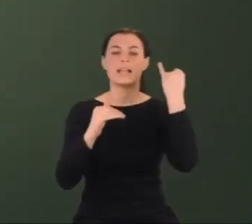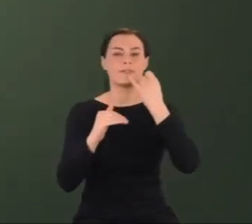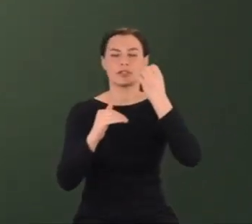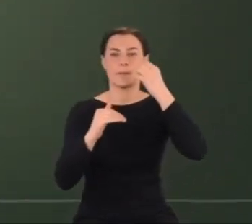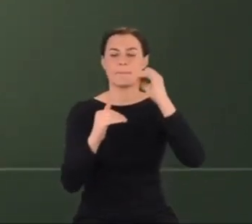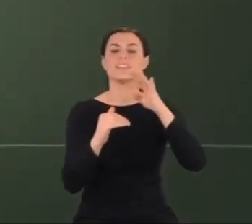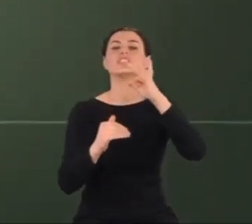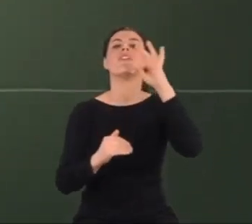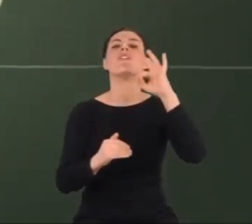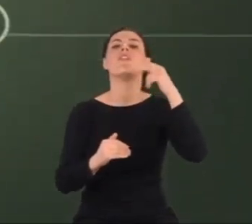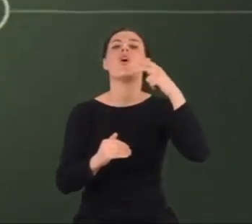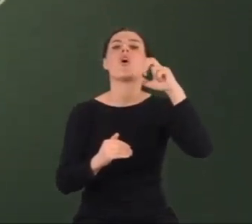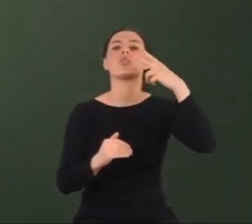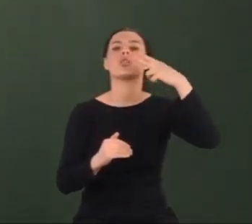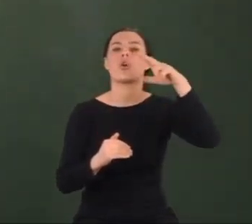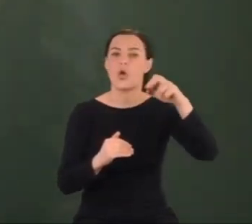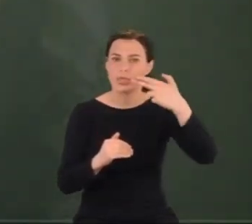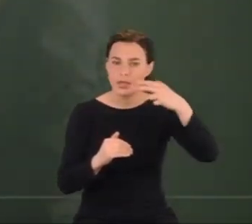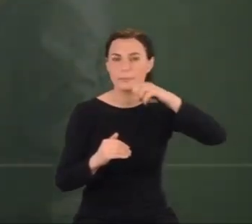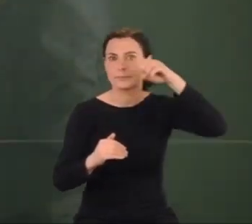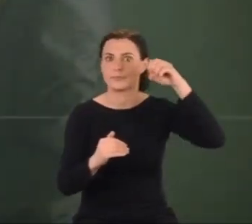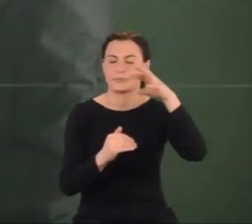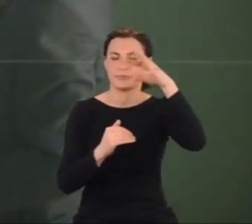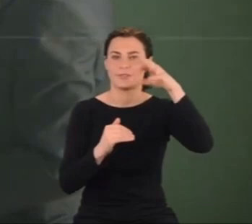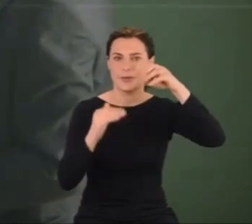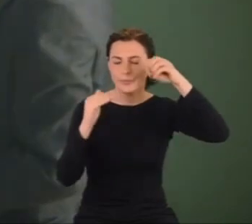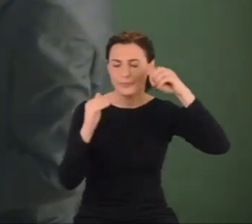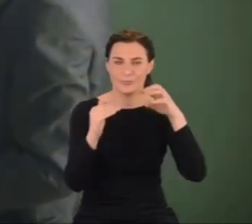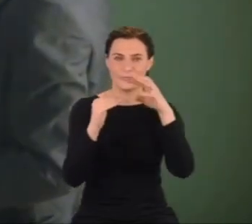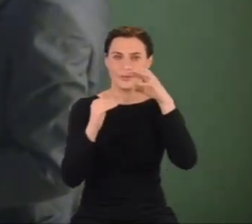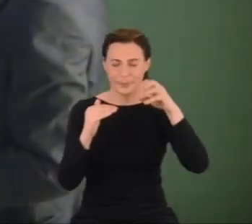emitował fotony, których energia jest równa tej różnicy.